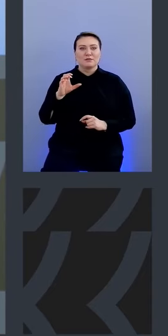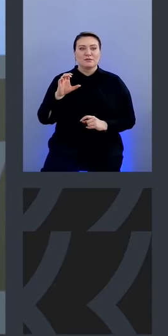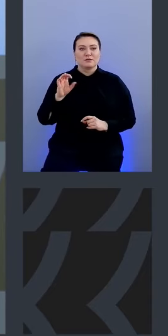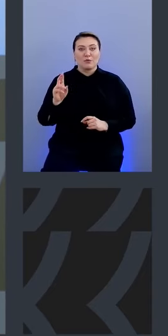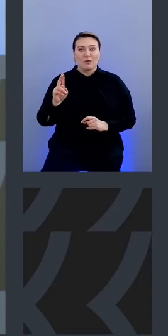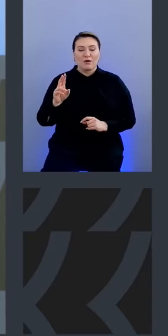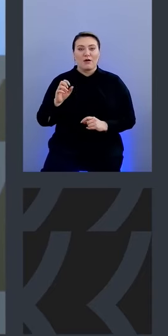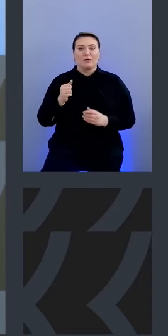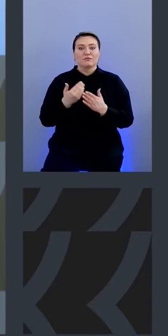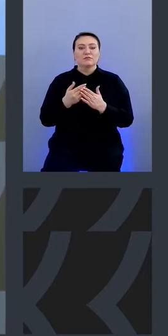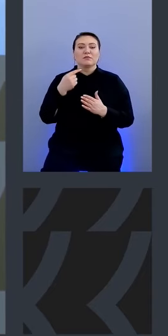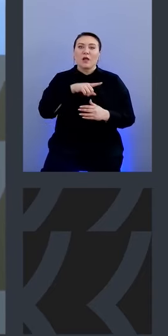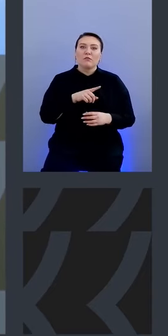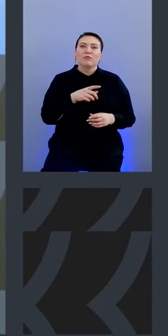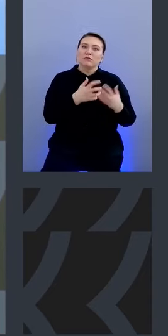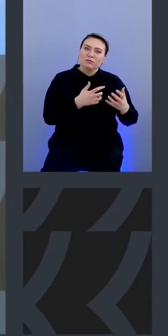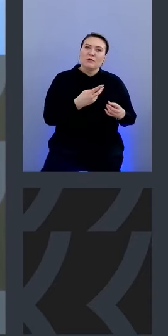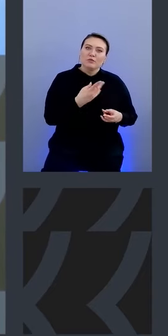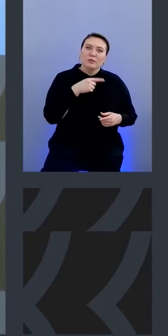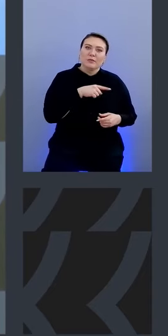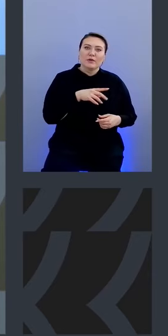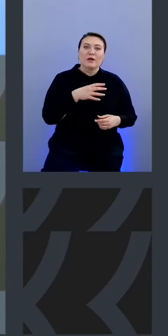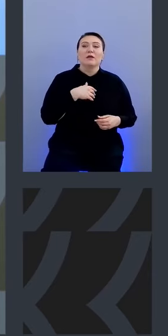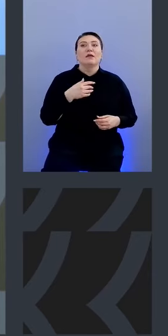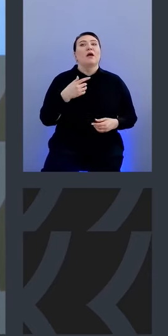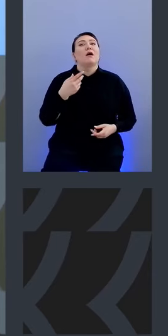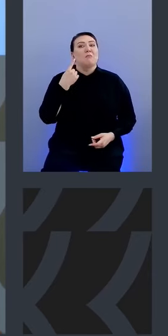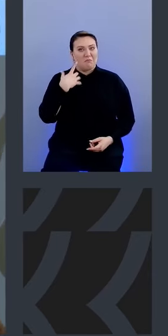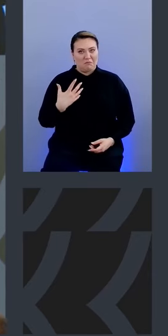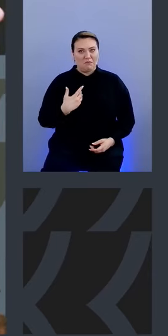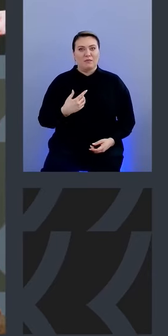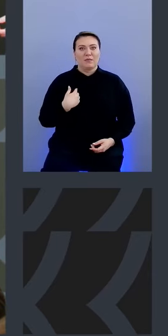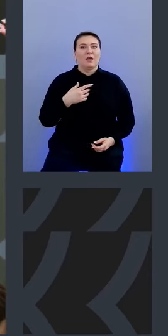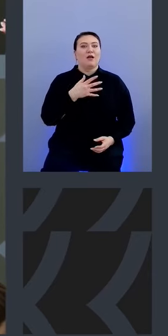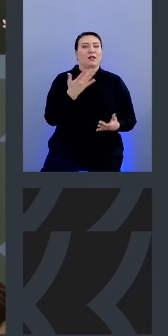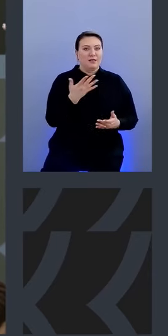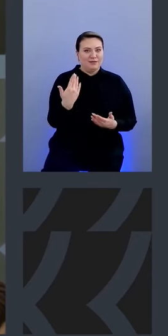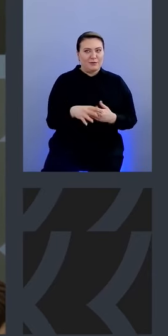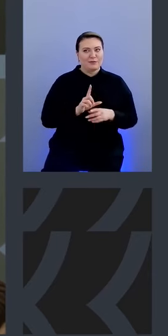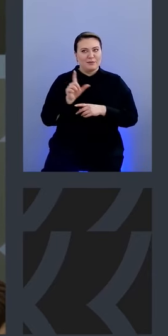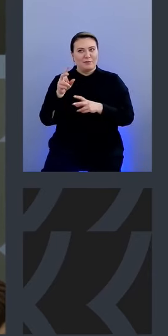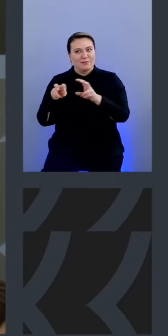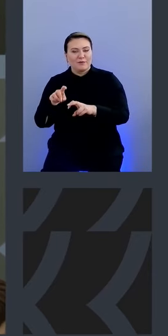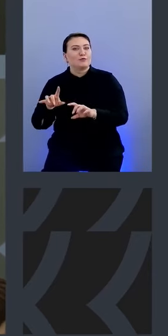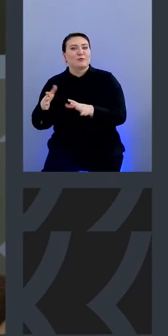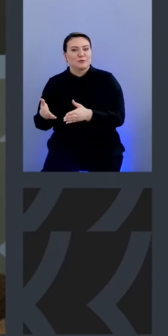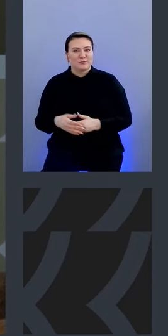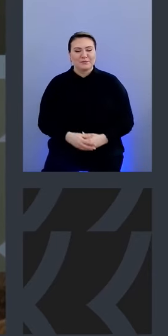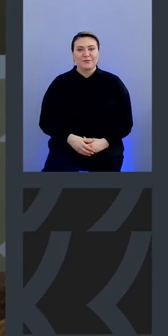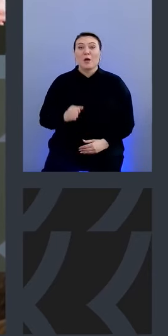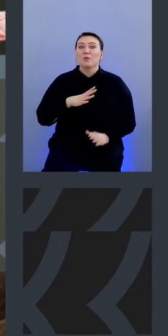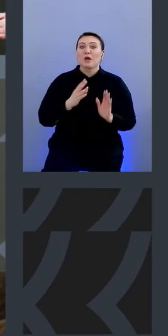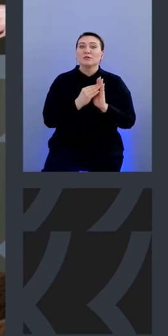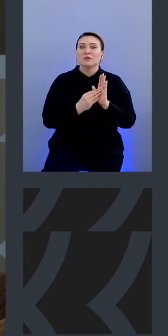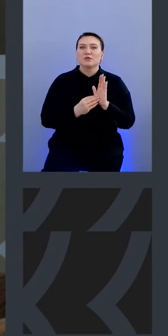вот что-то там надо посмотреть вот я с вами договорю и пойду посмотрю что там случилось а вот какой-то может уже есть статистика может даже какого